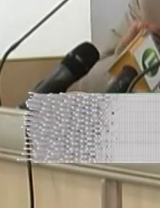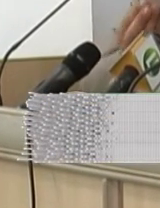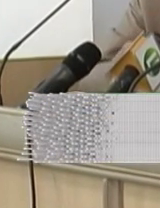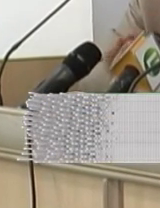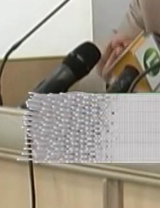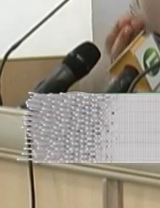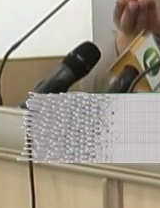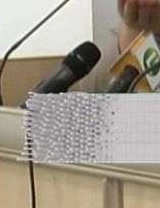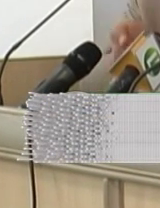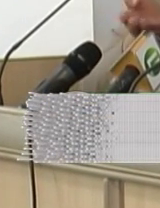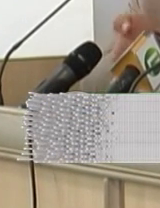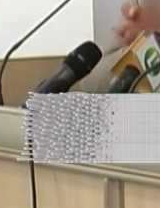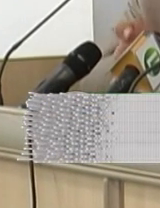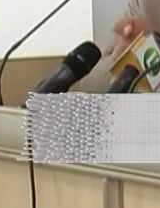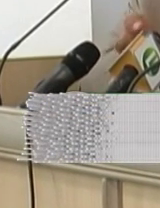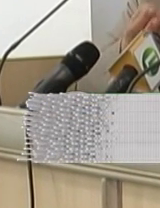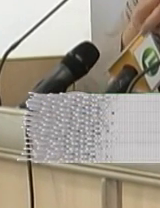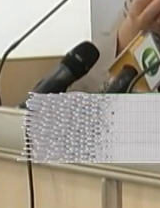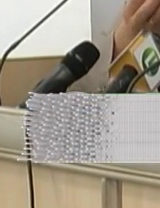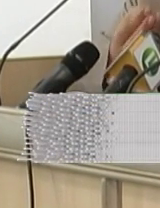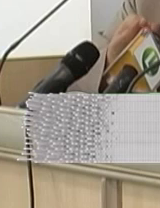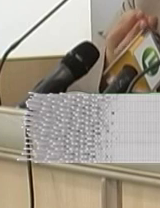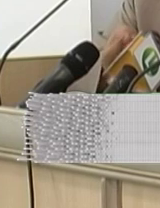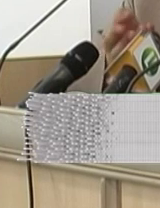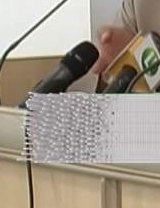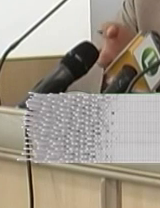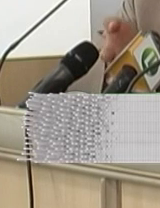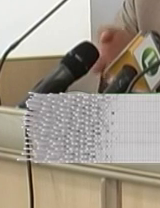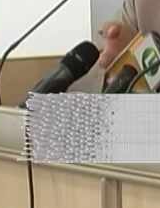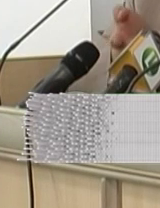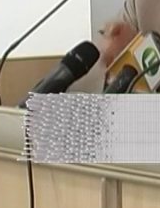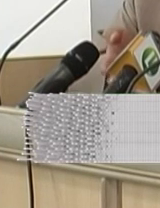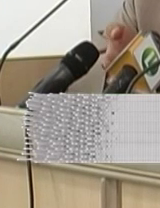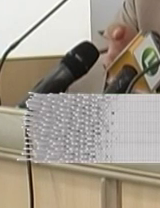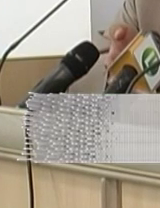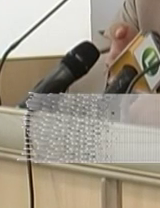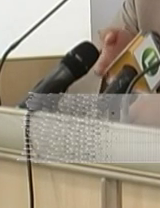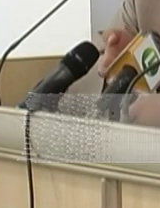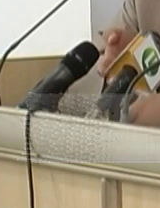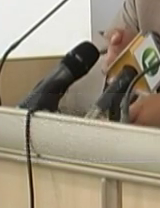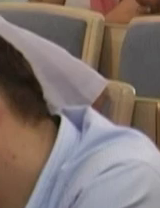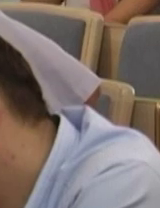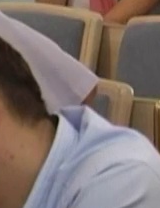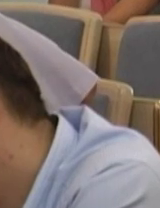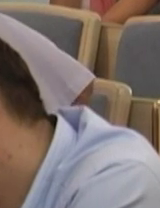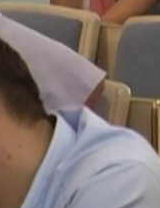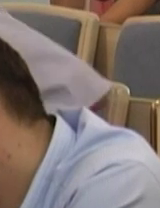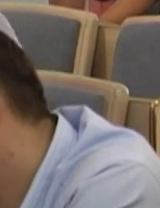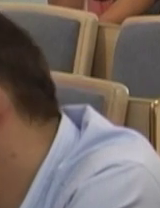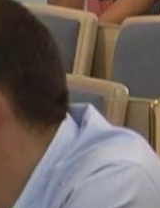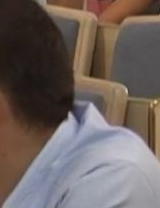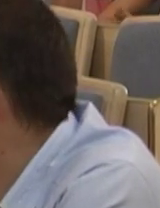маю на кого опиратися і ставити завдання Тобто, я думаю, що ви побачите якісь зрушення в цьому напрямку Отож,